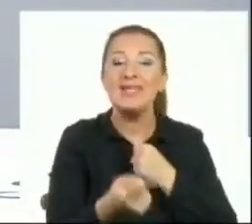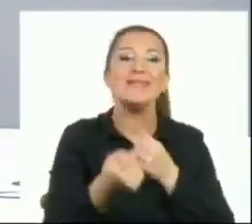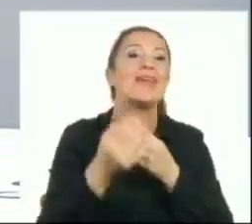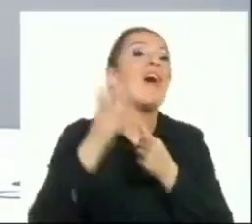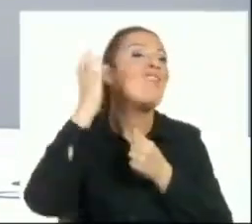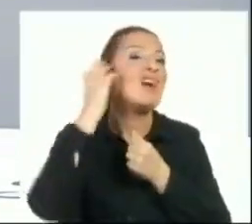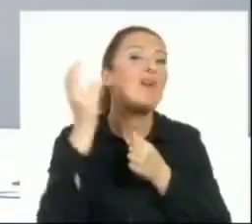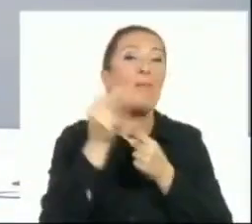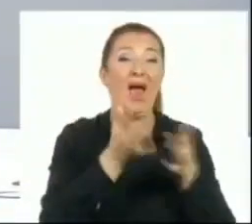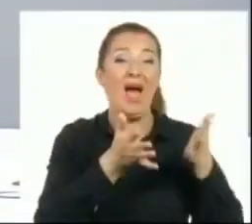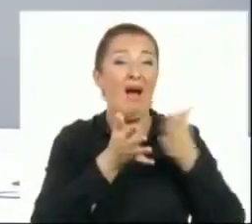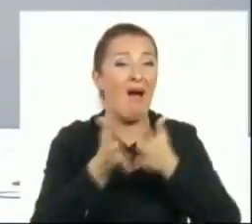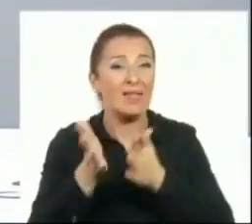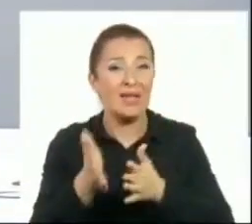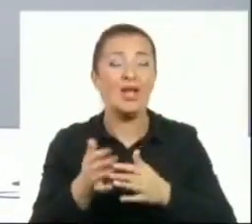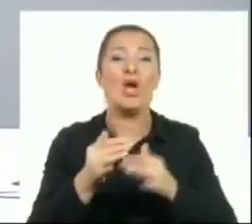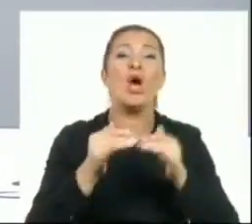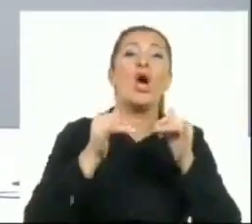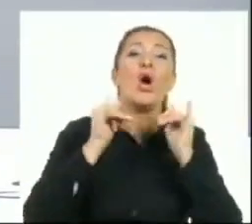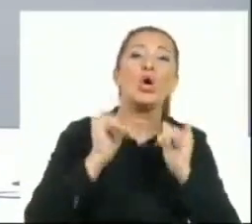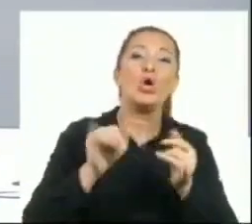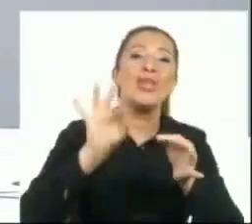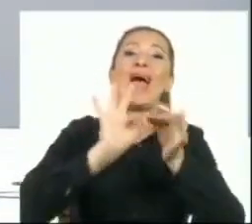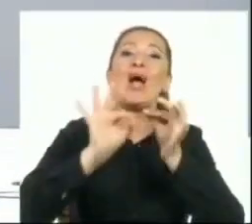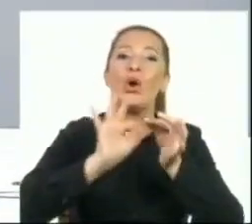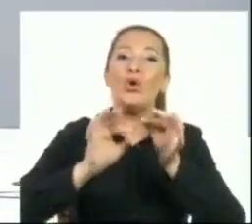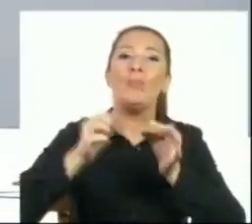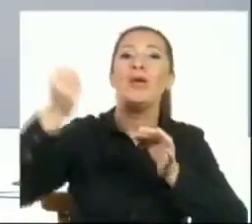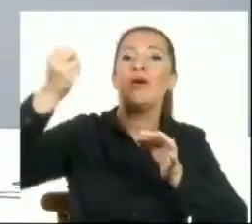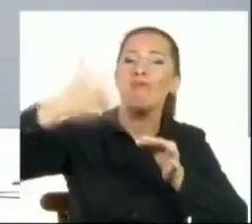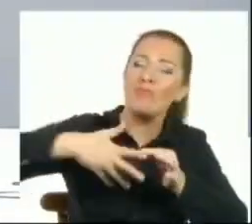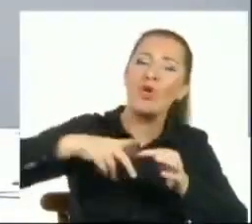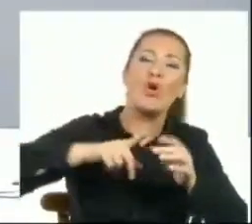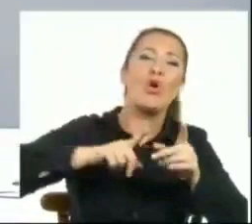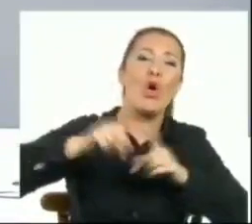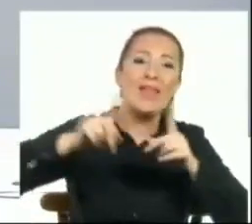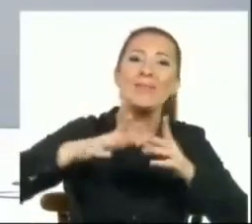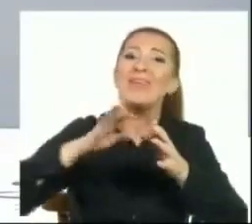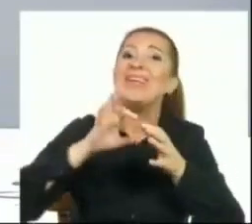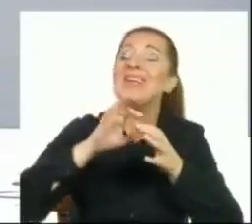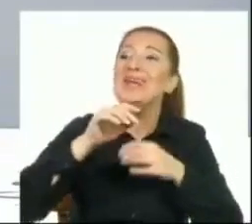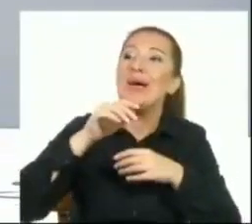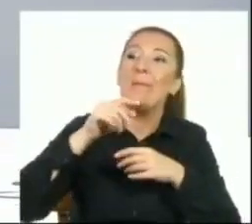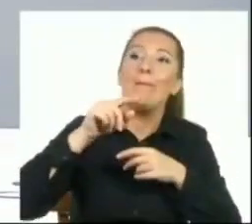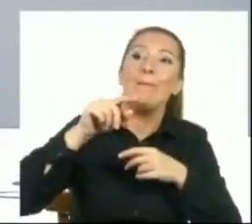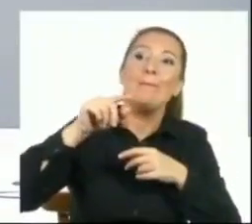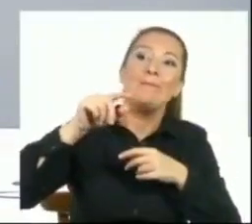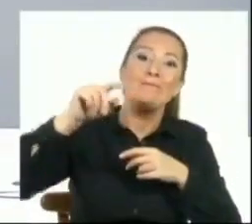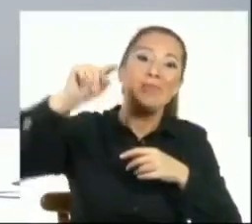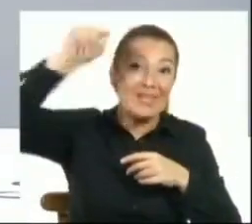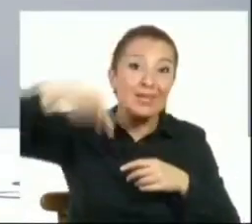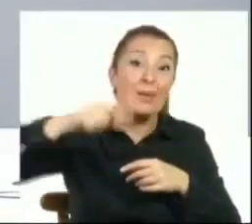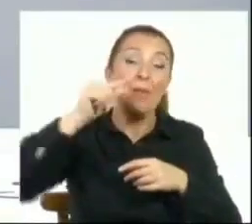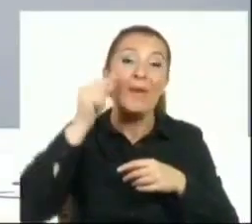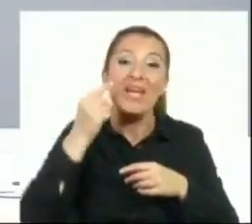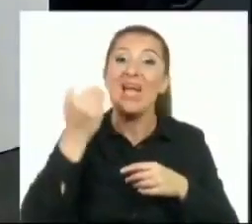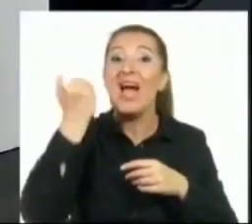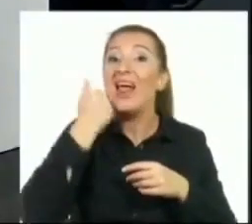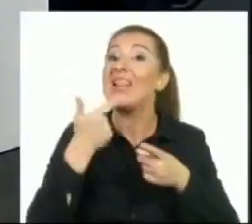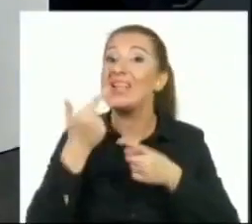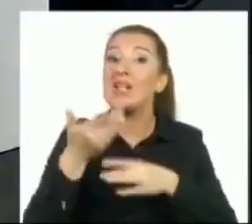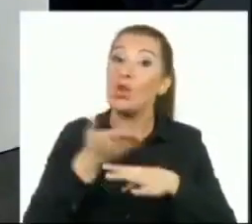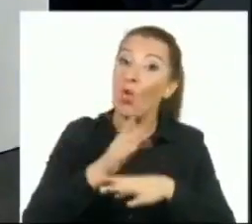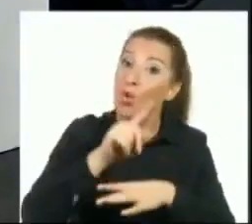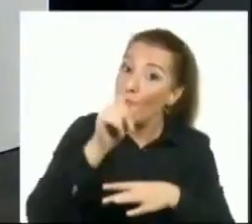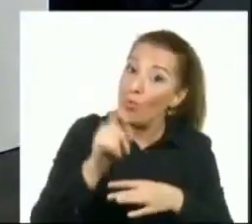aktarılan paralar veya kötü ekonomi yönetimi nasıl çözeceksiniz? Ve Binali Bey'in işte yalan dedikleri yalan mı doğru mu açıklanır mısınız efendim? Buyurun.